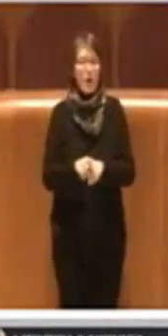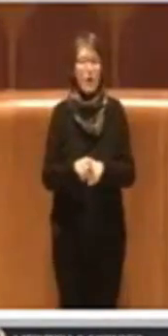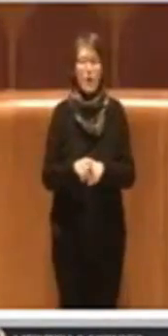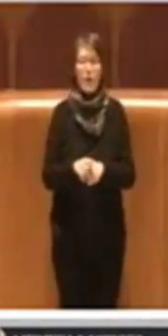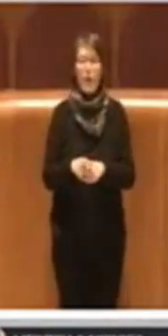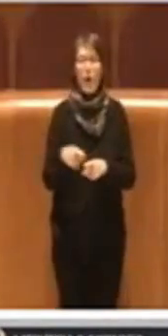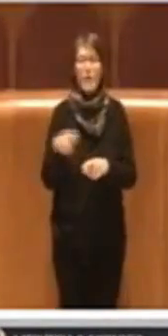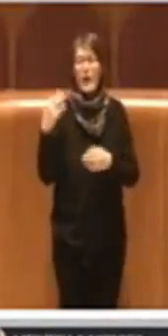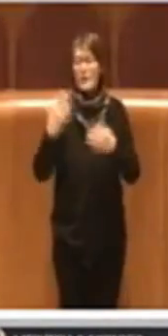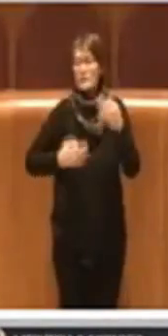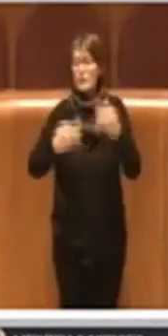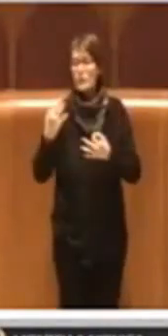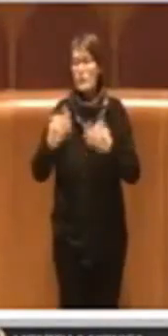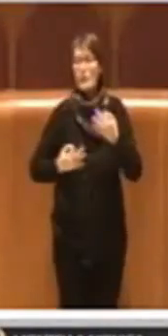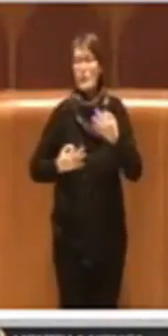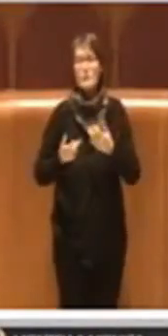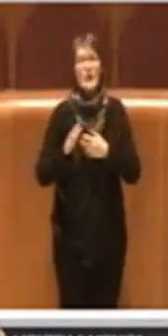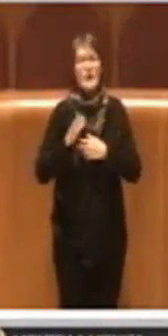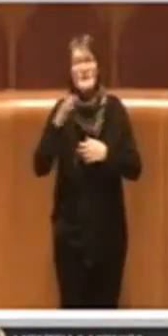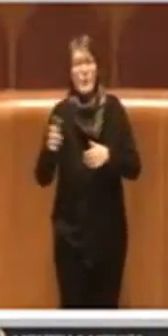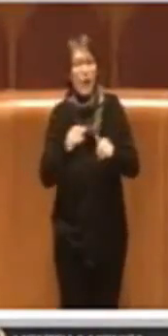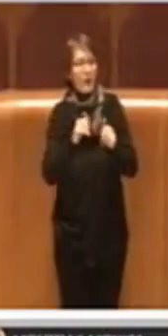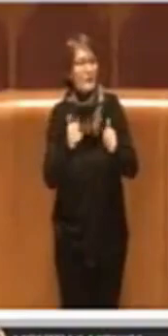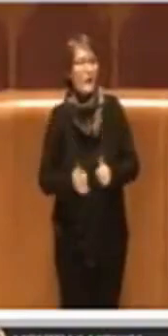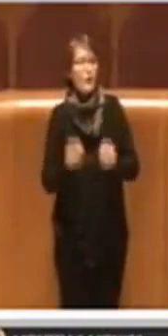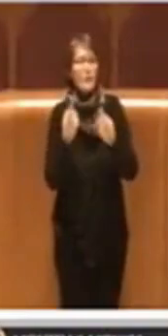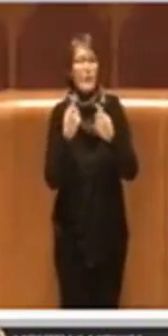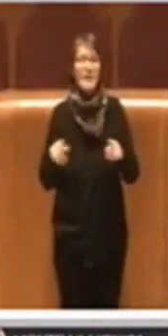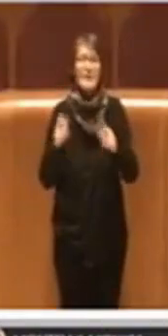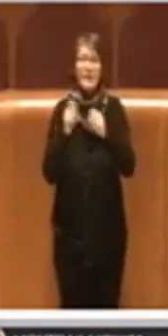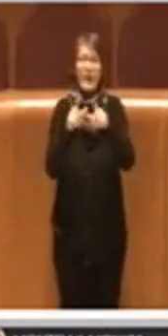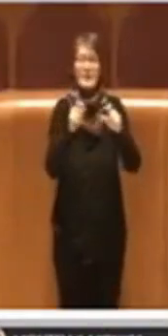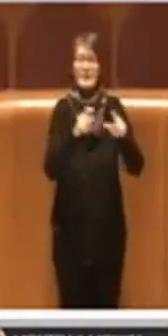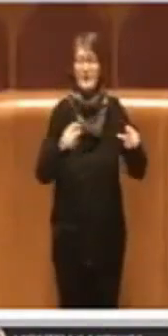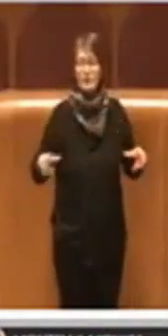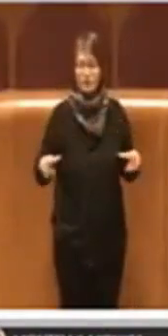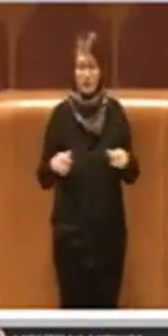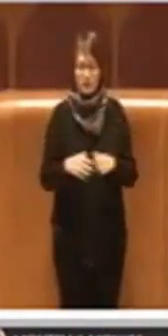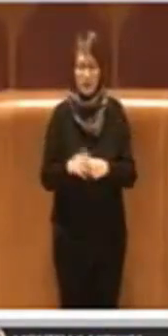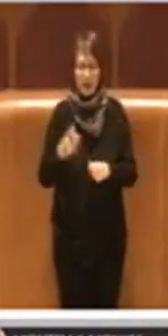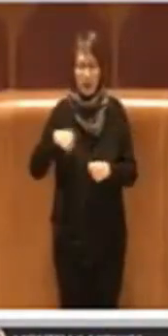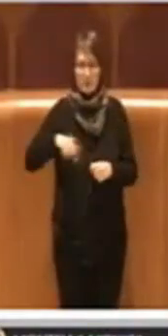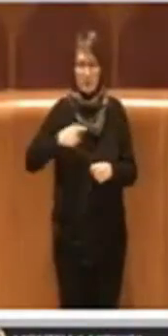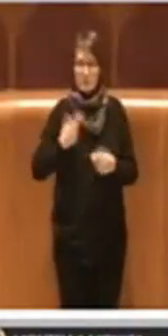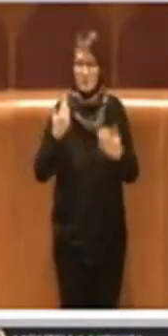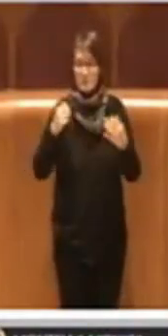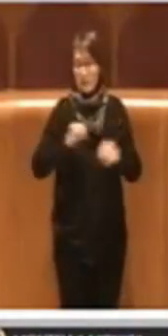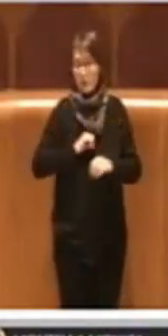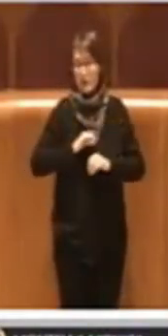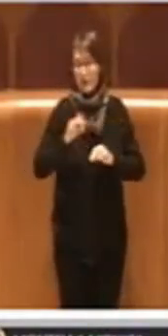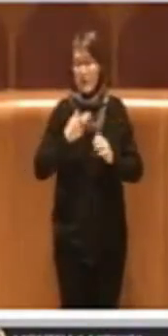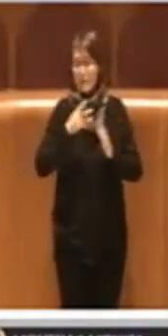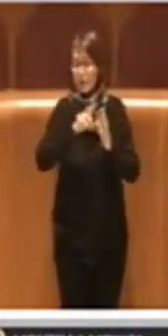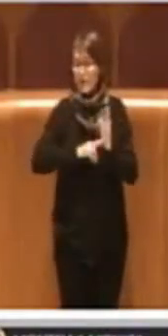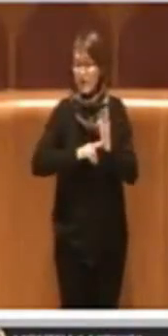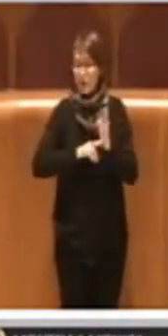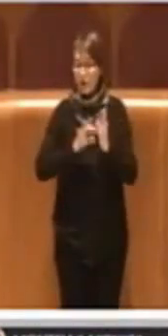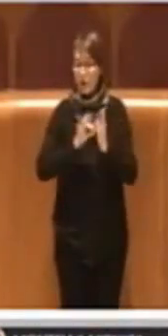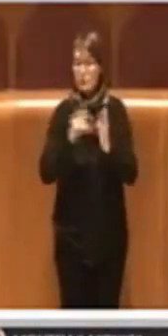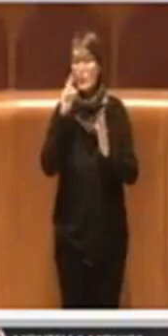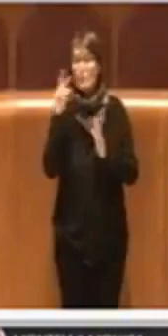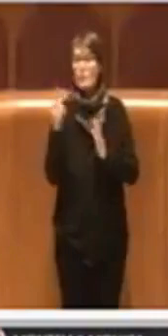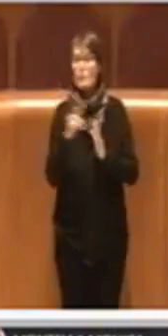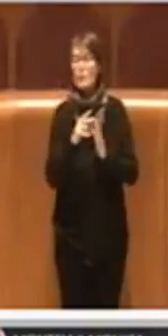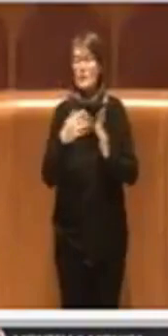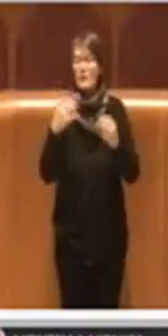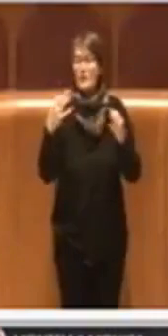giurisprudenza diversa dalle altre città. Noi crediamo che questo regolamento abbia dal punto di vista giuridico una solidità,